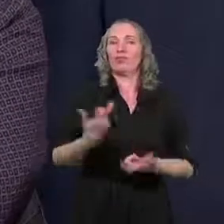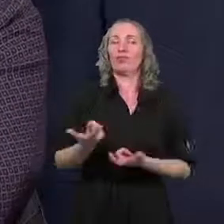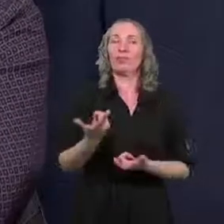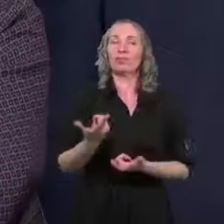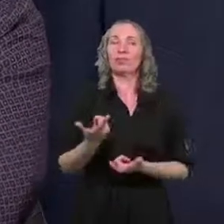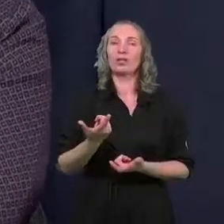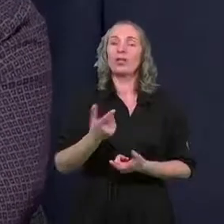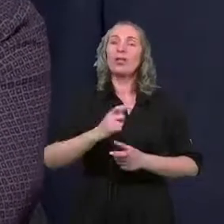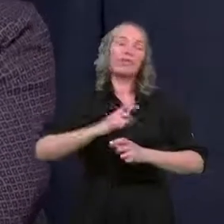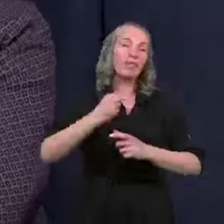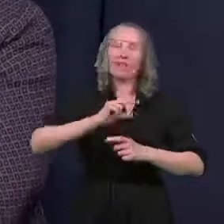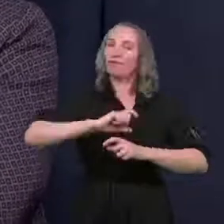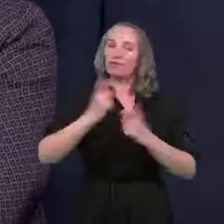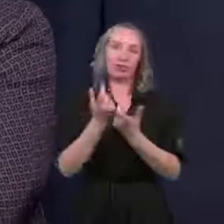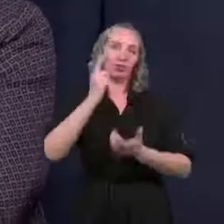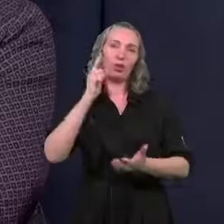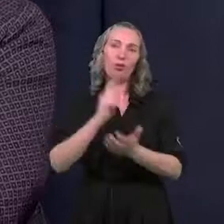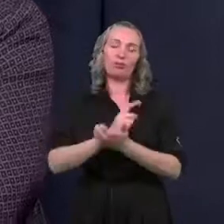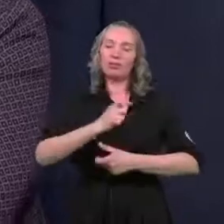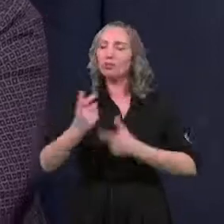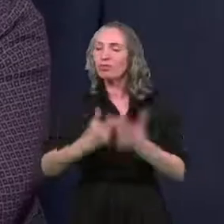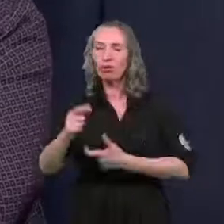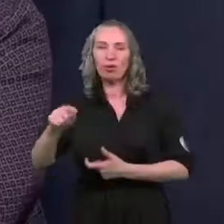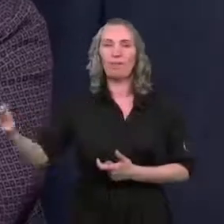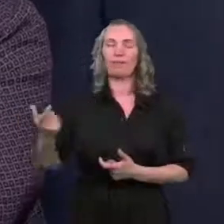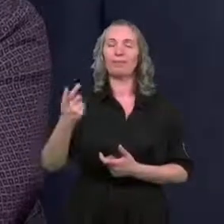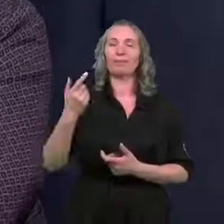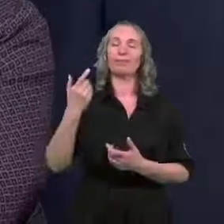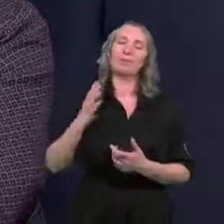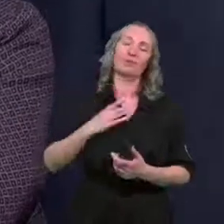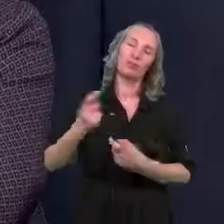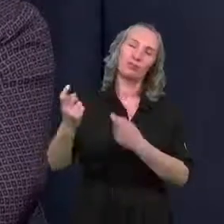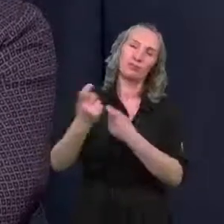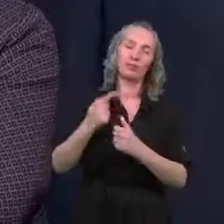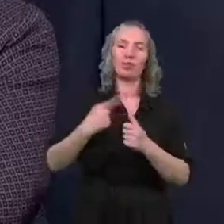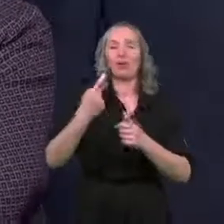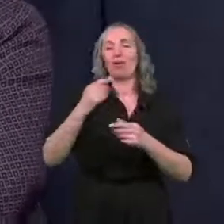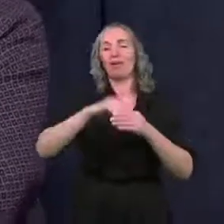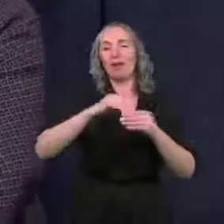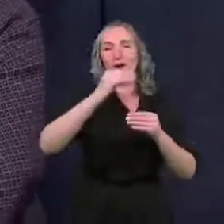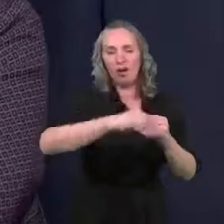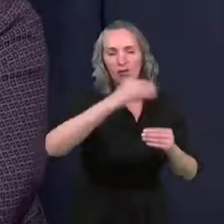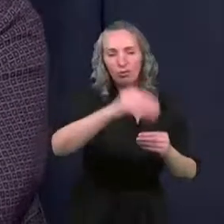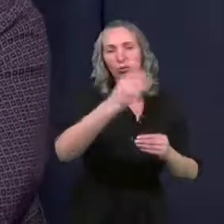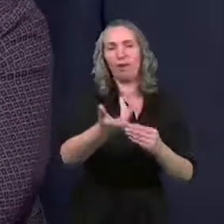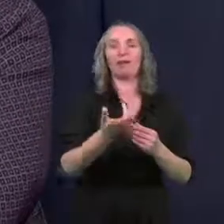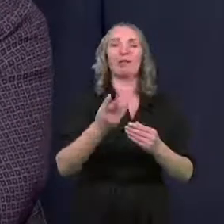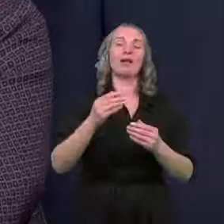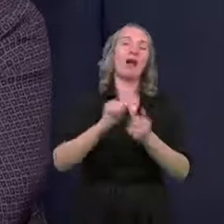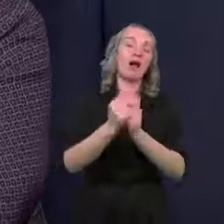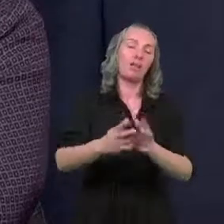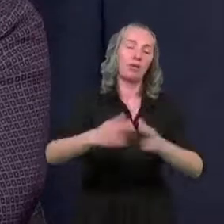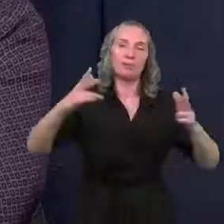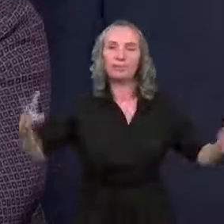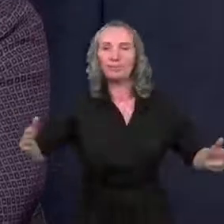od razu uprzedzam, że nie wszystko uda się zrealizować. Oczywiście były pretensje, że pewne inwestycje są odkładane, przeciągają się w